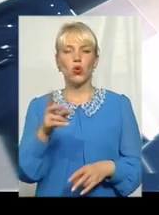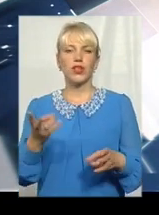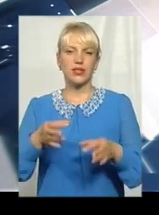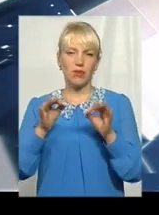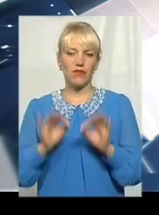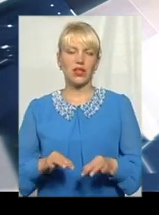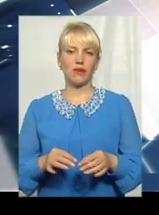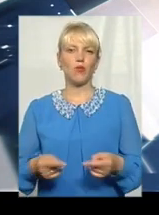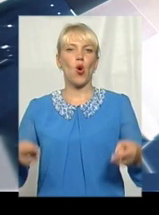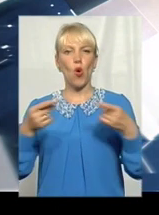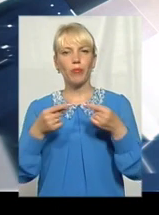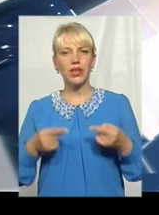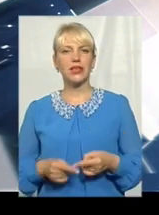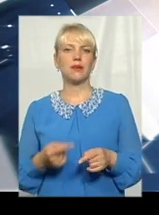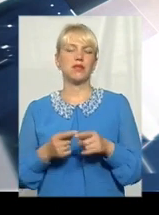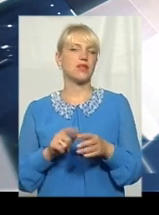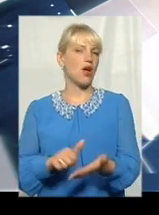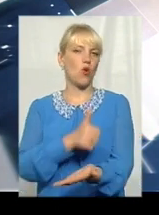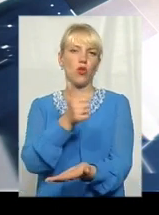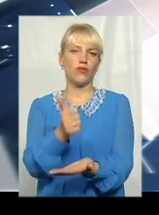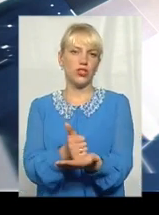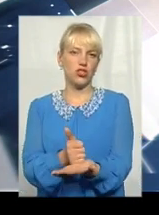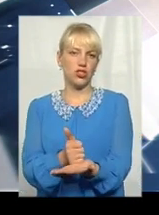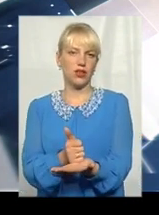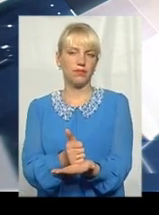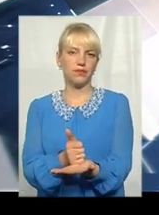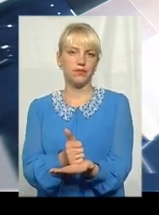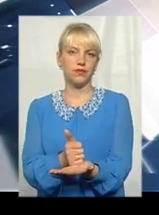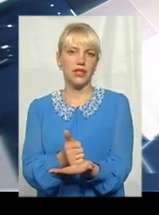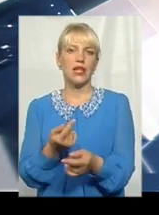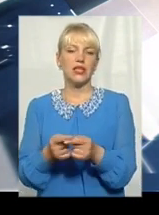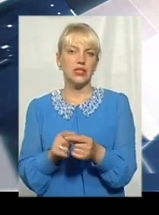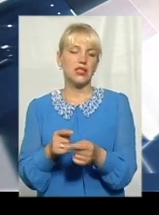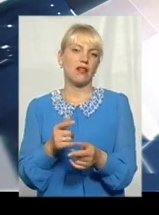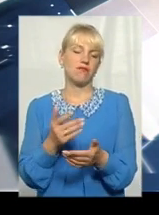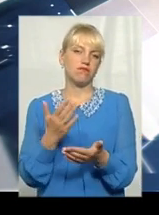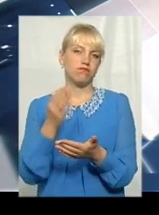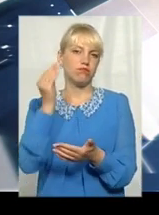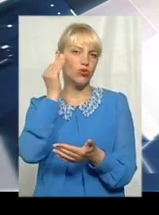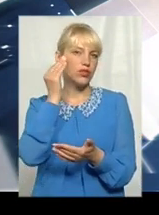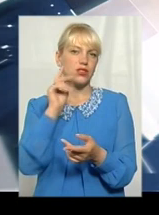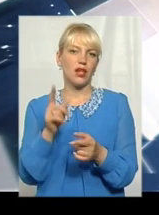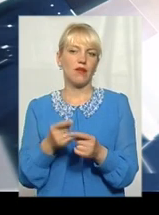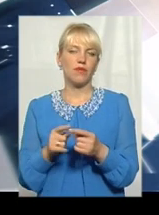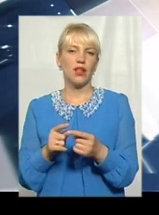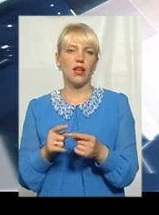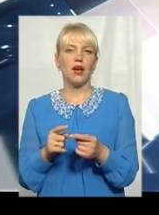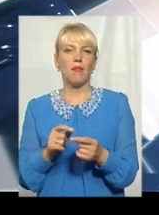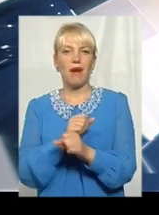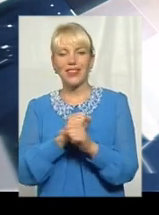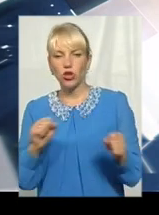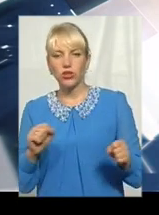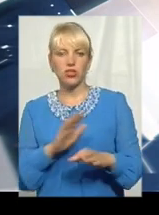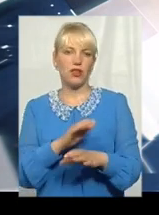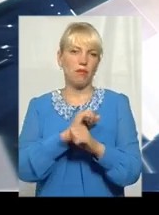об'єктивними, а це найголовніше. Ну, то, яка позиція, патріотичними, не патріотичними,